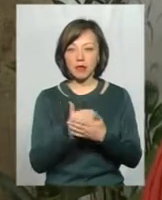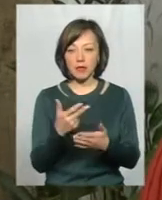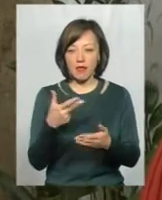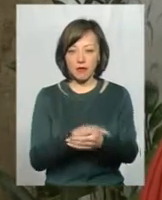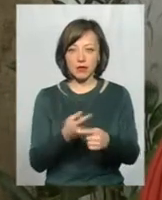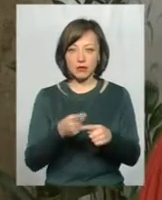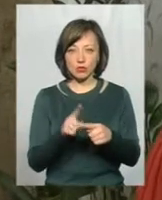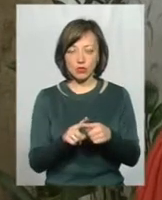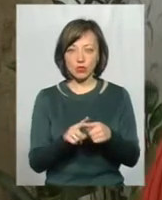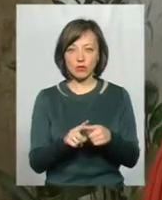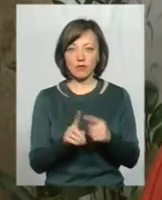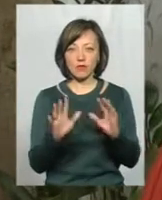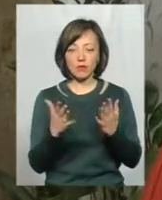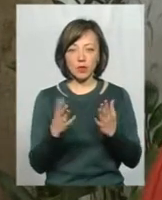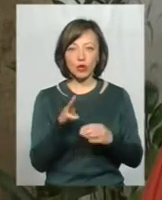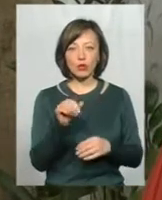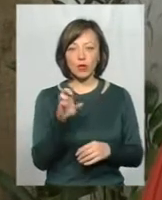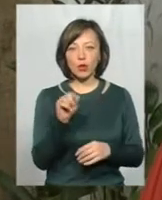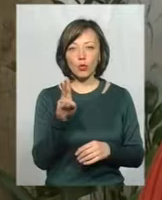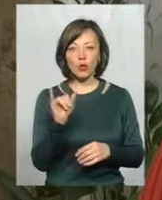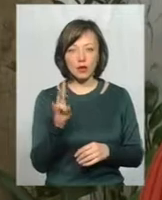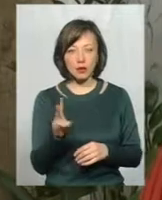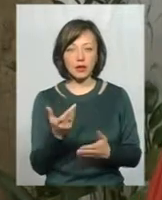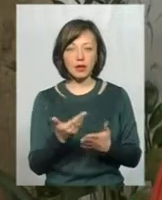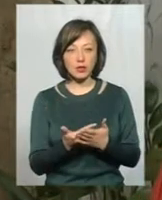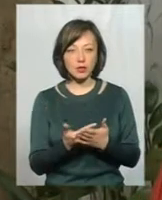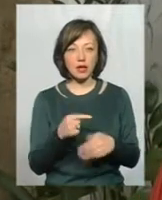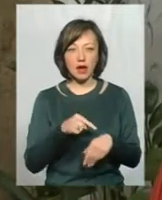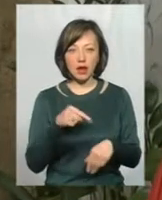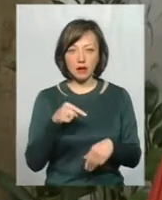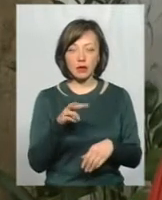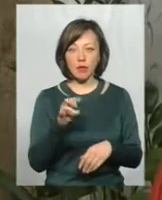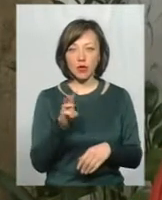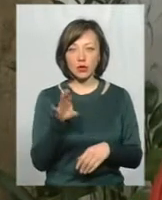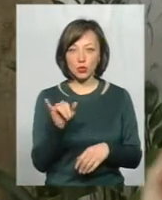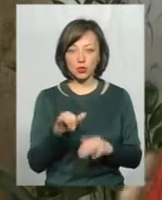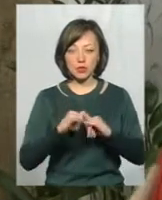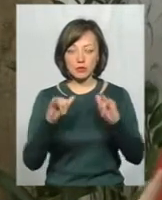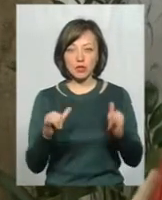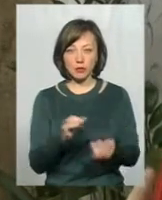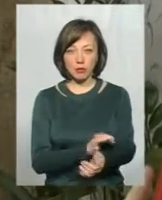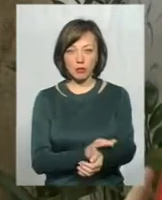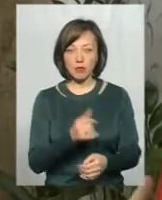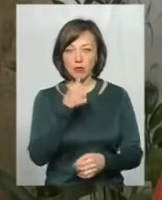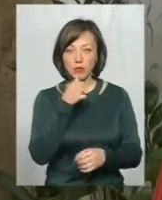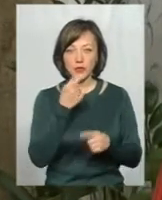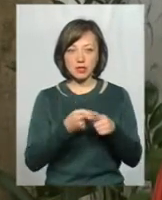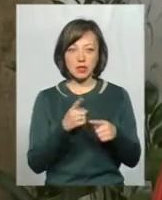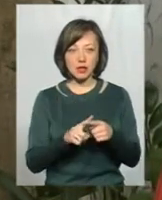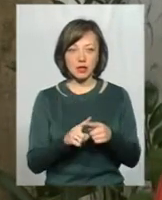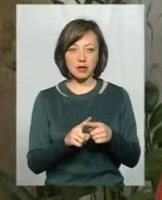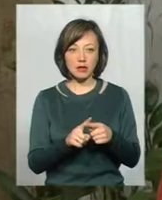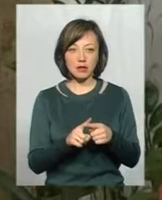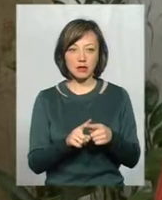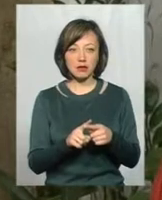цього антигену, в даному випадку туберкуліну. І ось реакція манту, збільшення ось цієї проби, це, власне, є